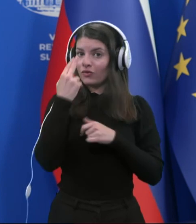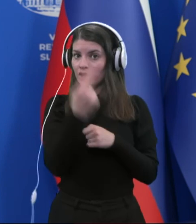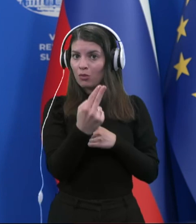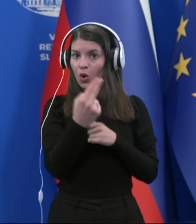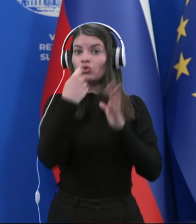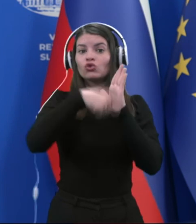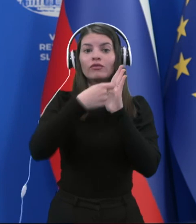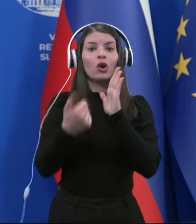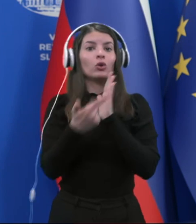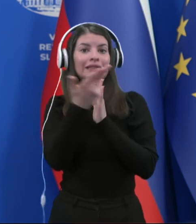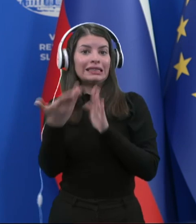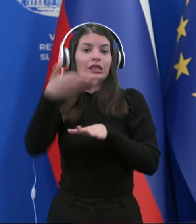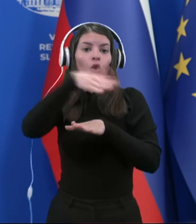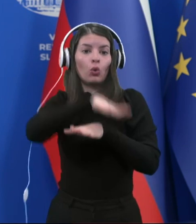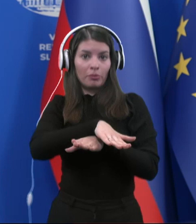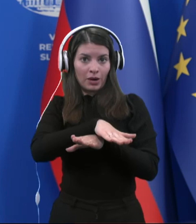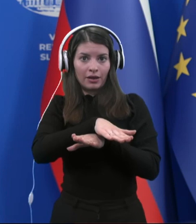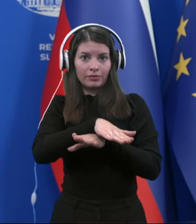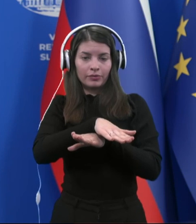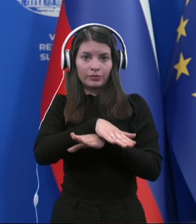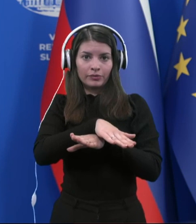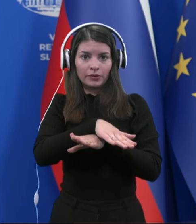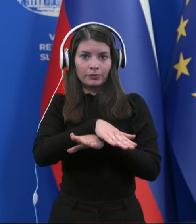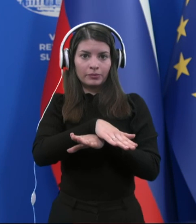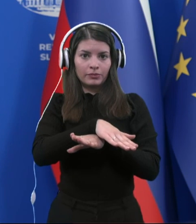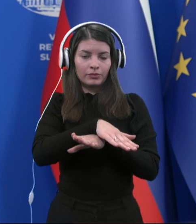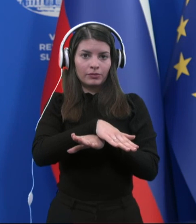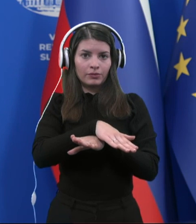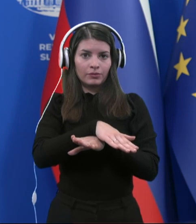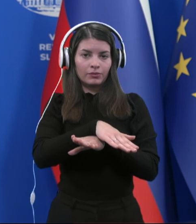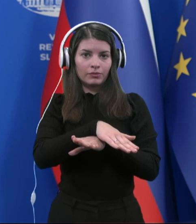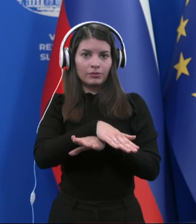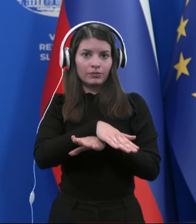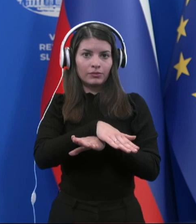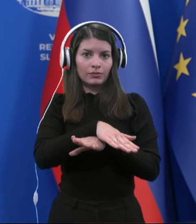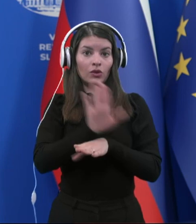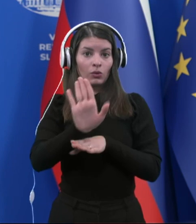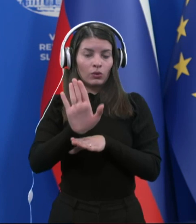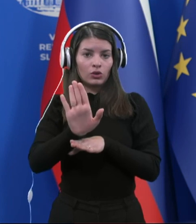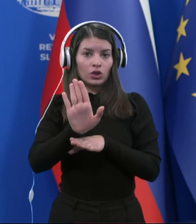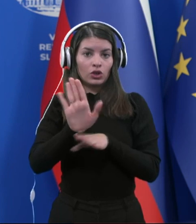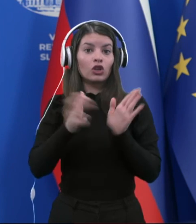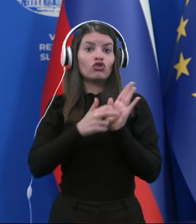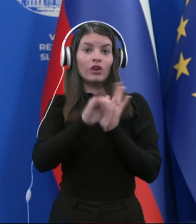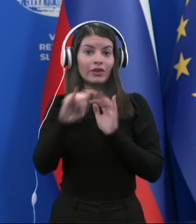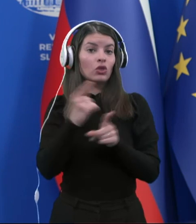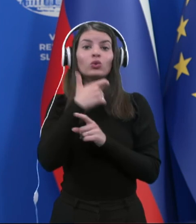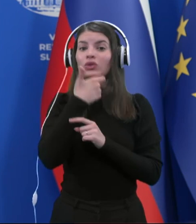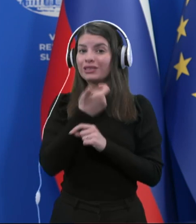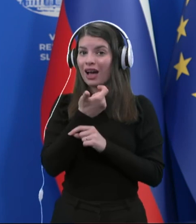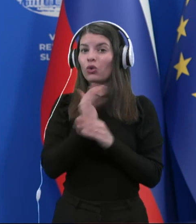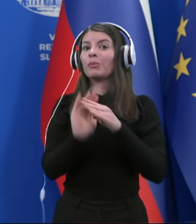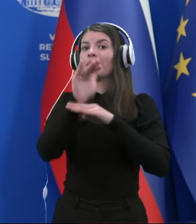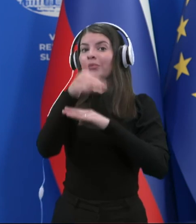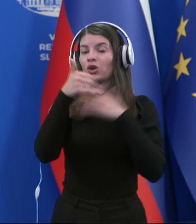število tistih, ki umrejo, tisti so še vedno tudi v starosti nad